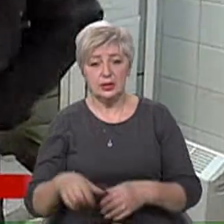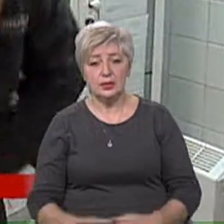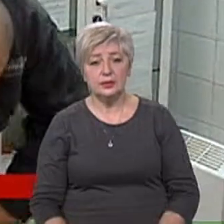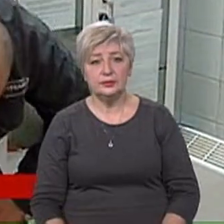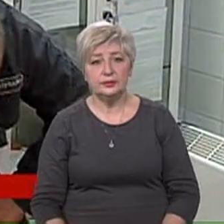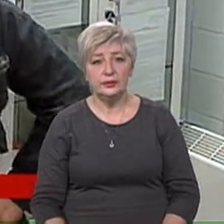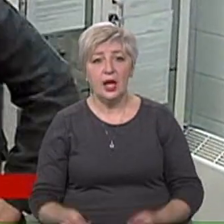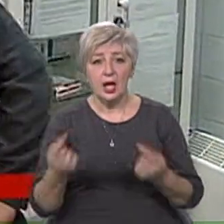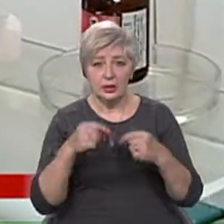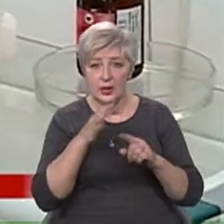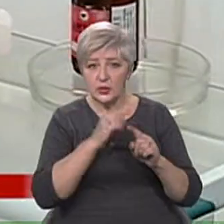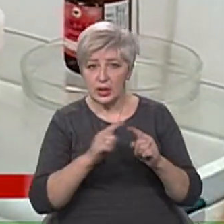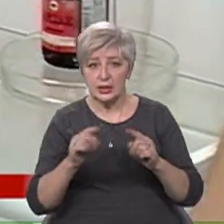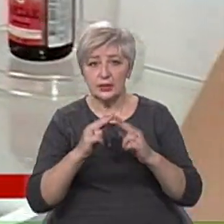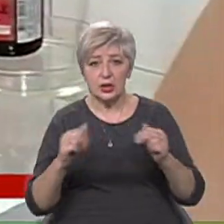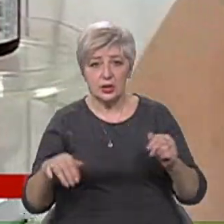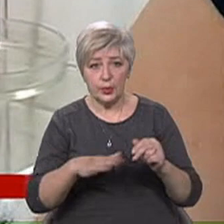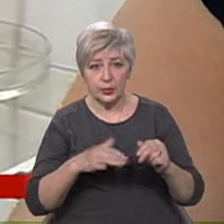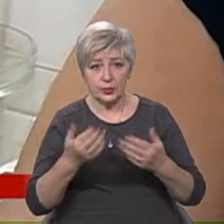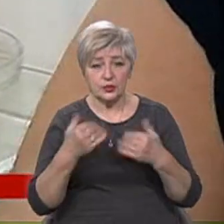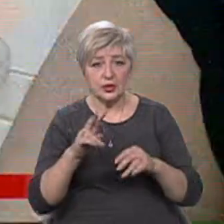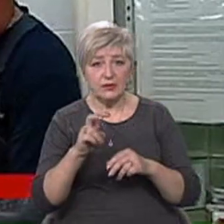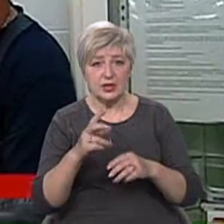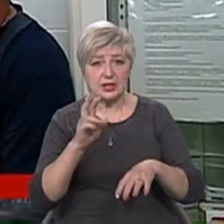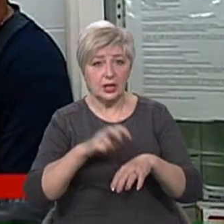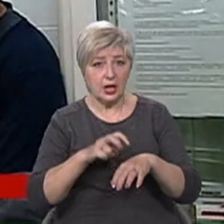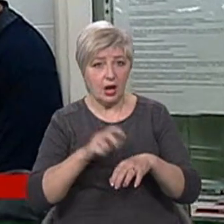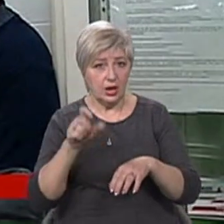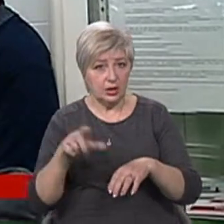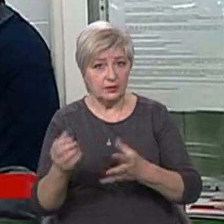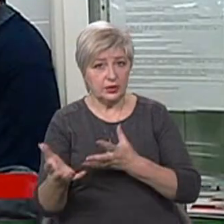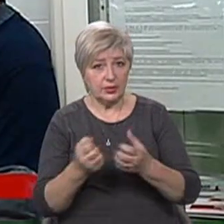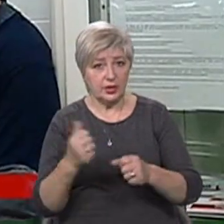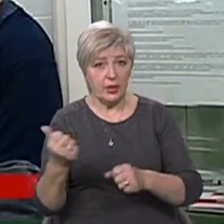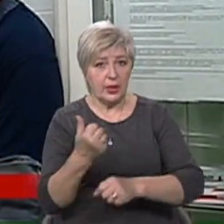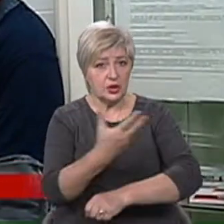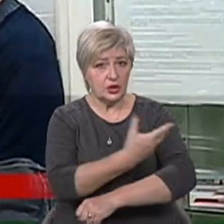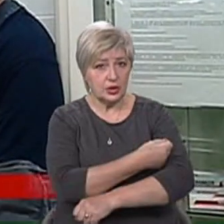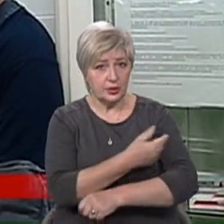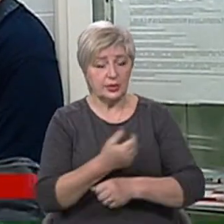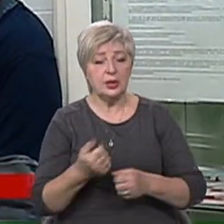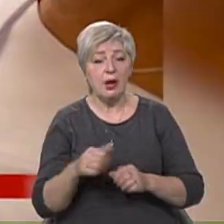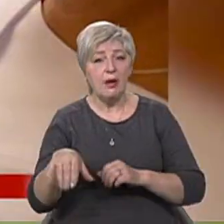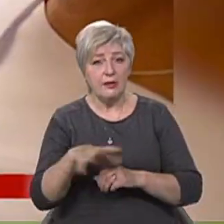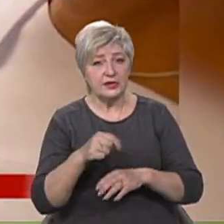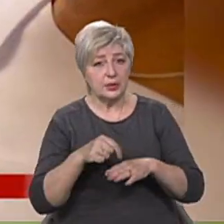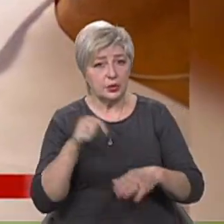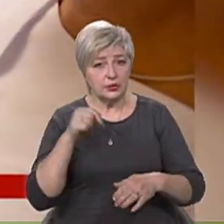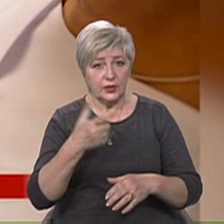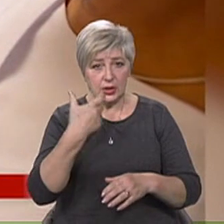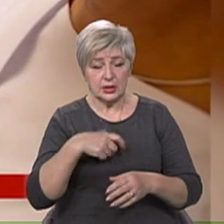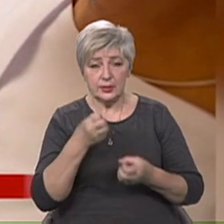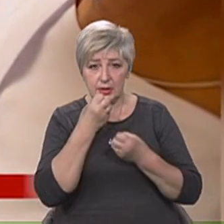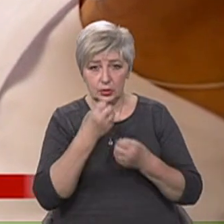Тим часом на Дніпропетровщині вже 200 лікарів отримали перше щеплення від коронавірусу. Усі почувають себе добре.